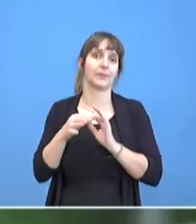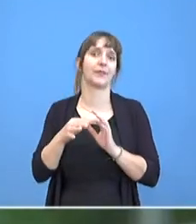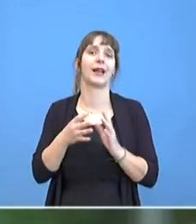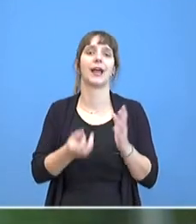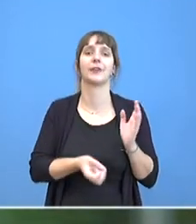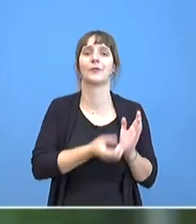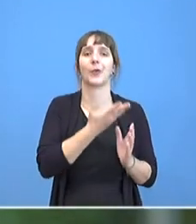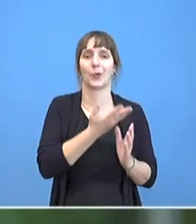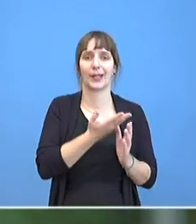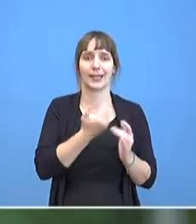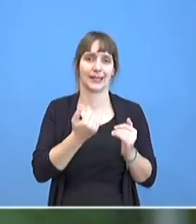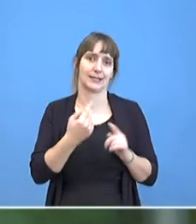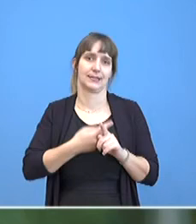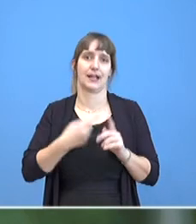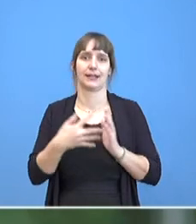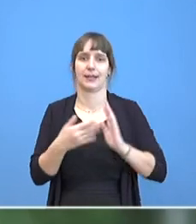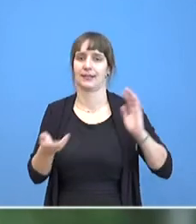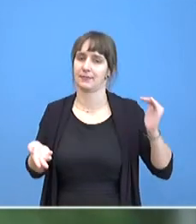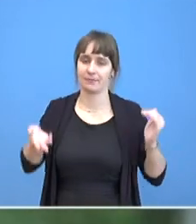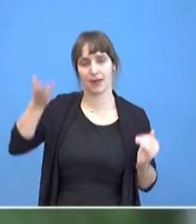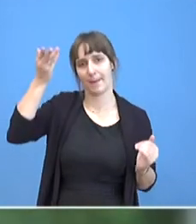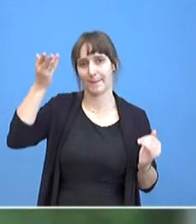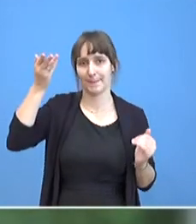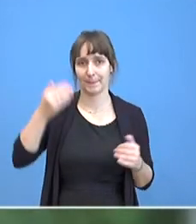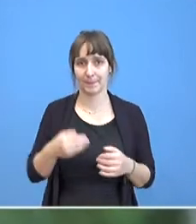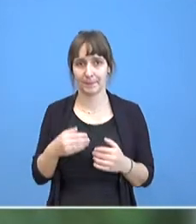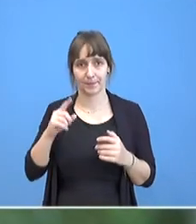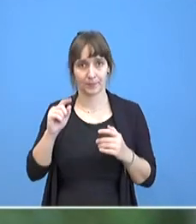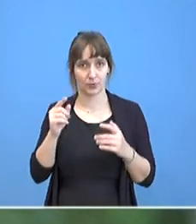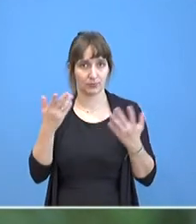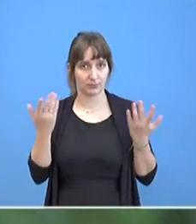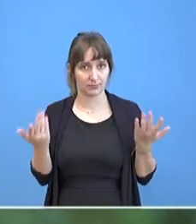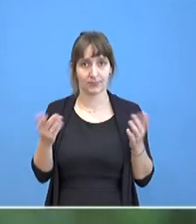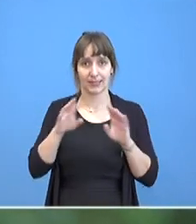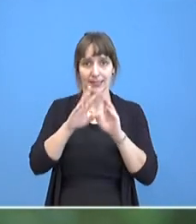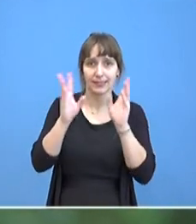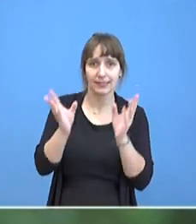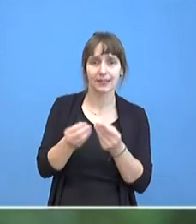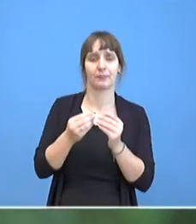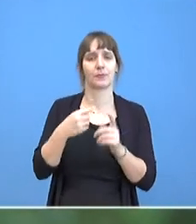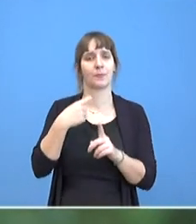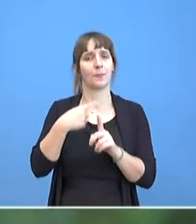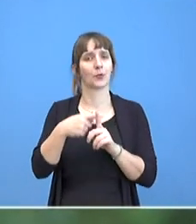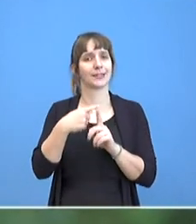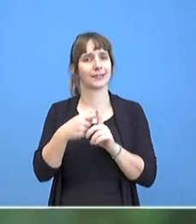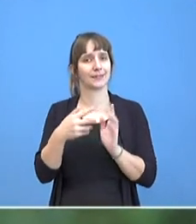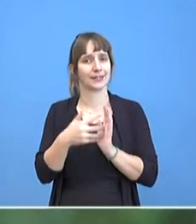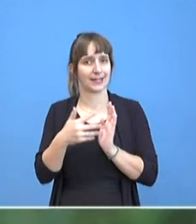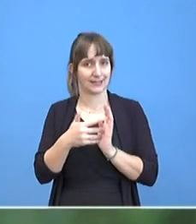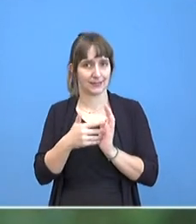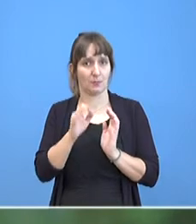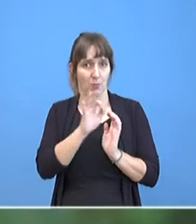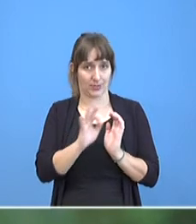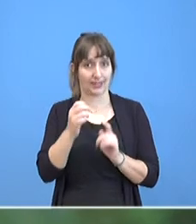Ist denn auch der Prozent der positiv Getesteten gestiegen?